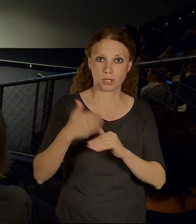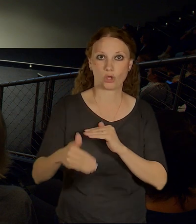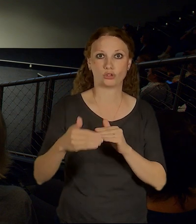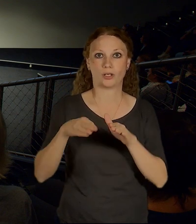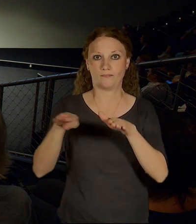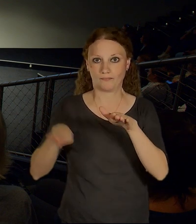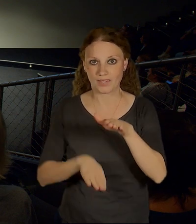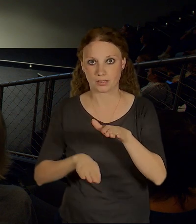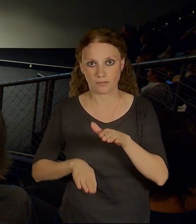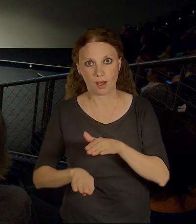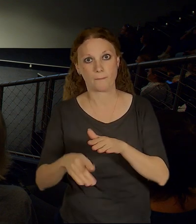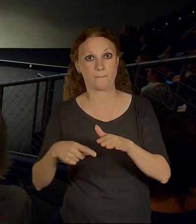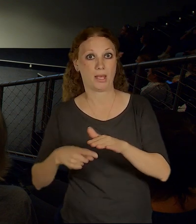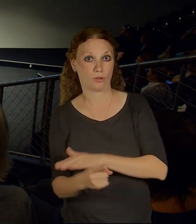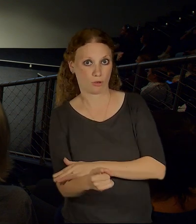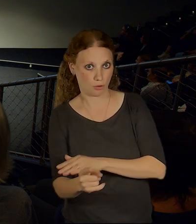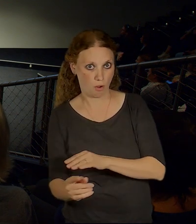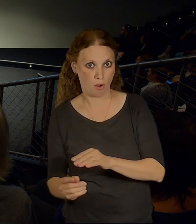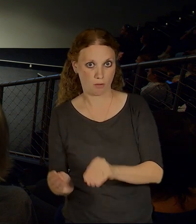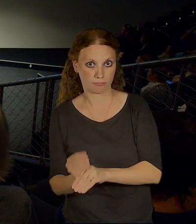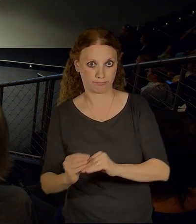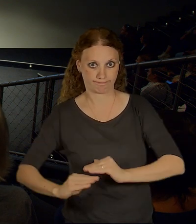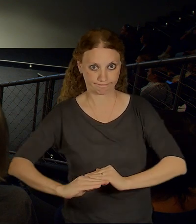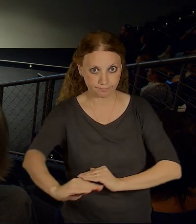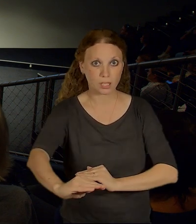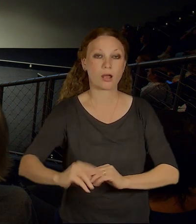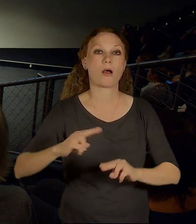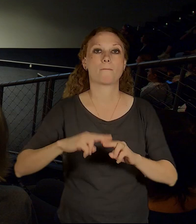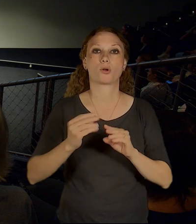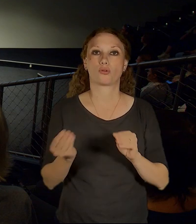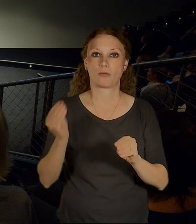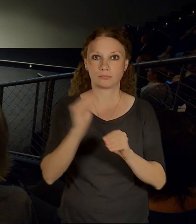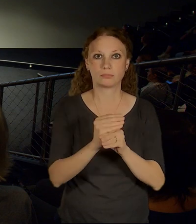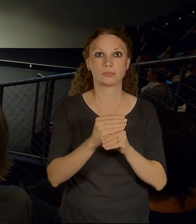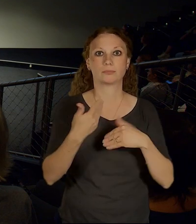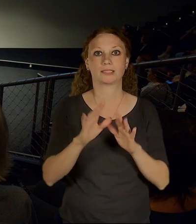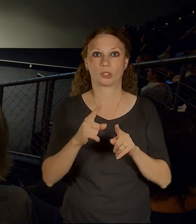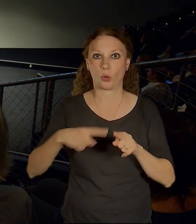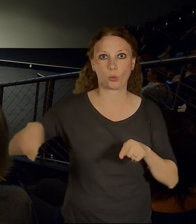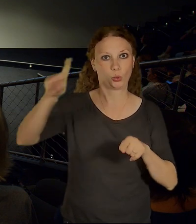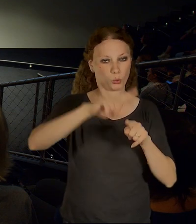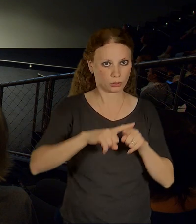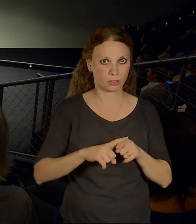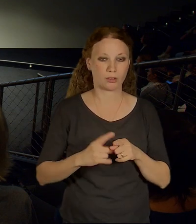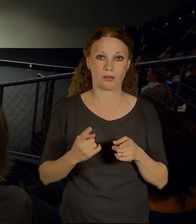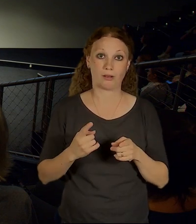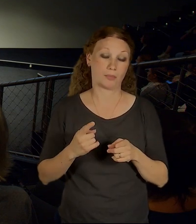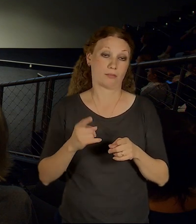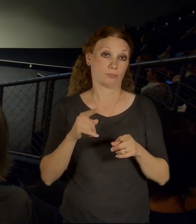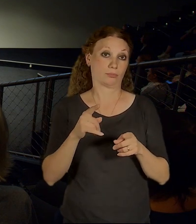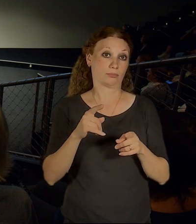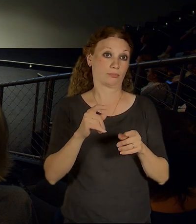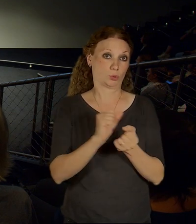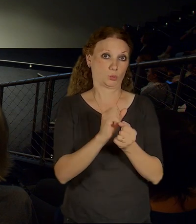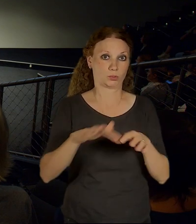Pak tady přibyl okruh městský. No a díky tomu, že terén v této části k